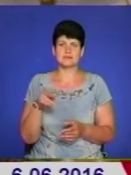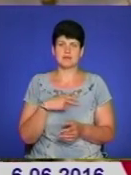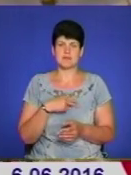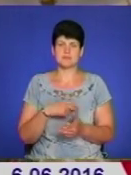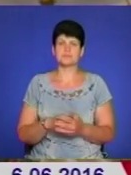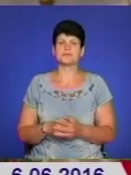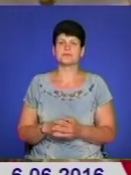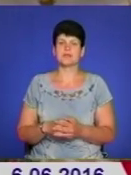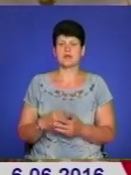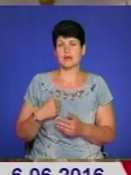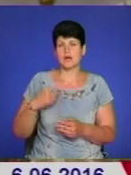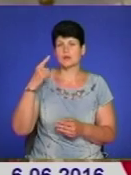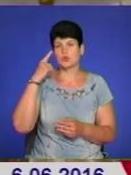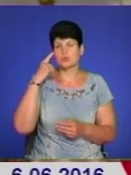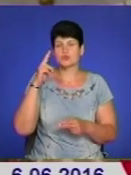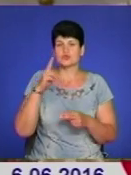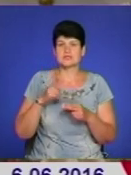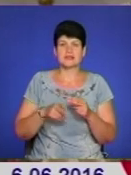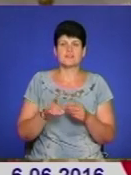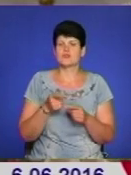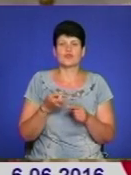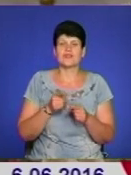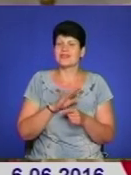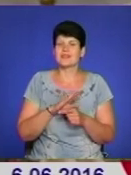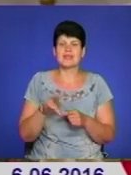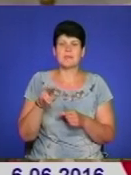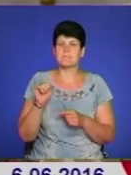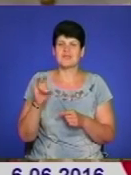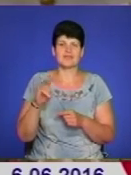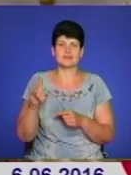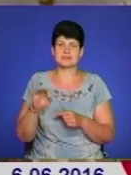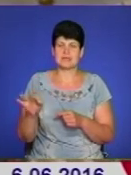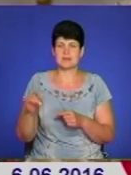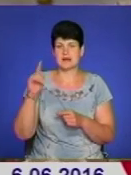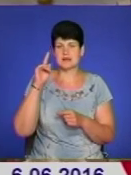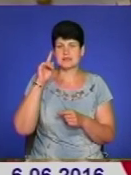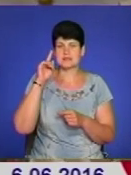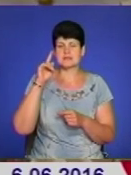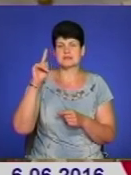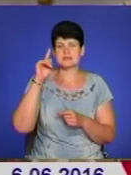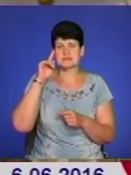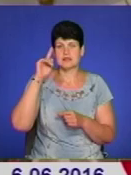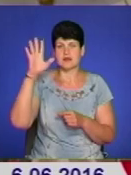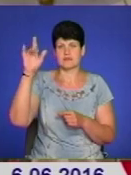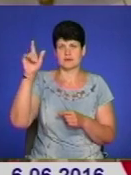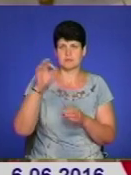І я думаю, що завершується воно не пінзелем. Славним, прекрасним, світової слави,